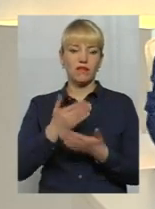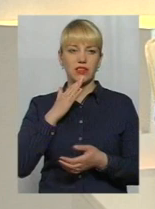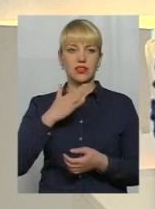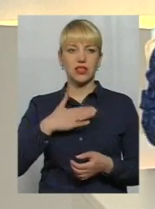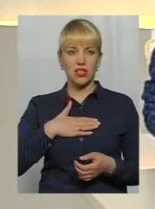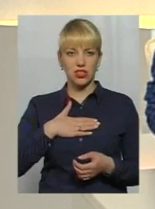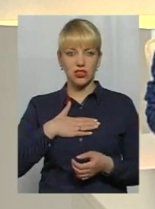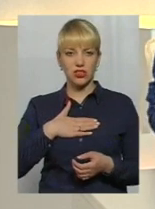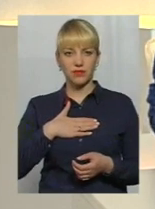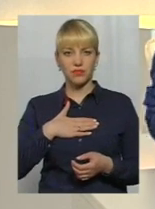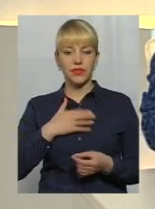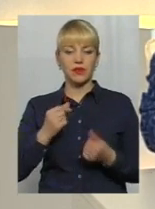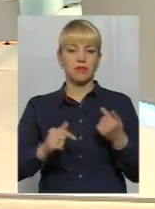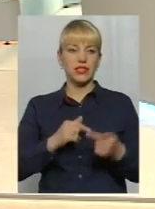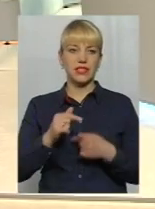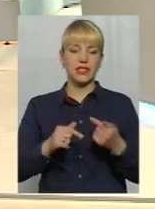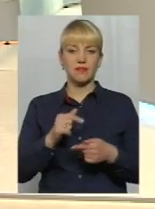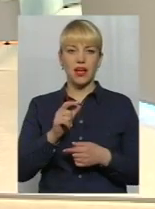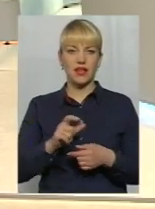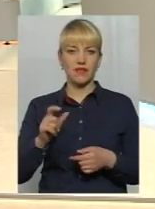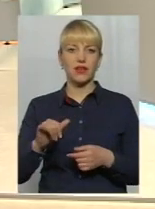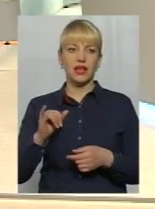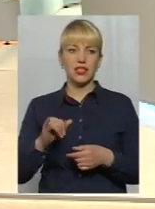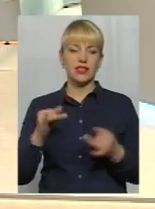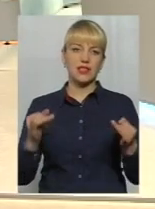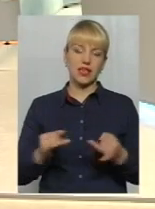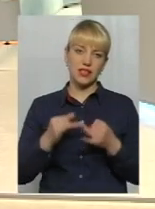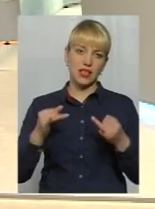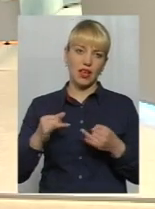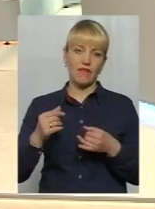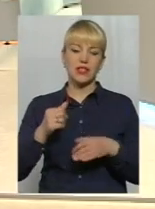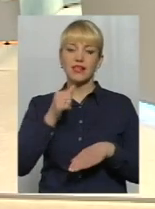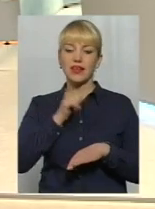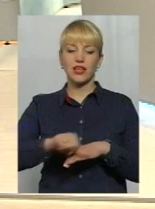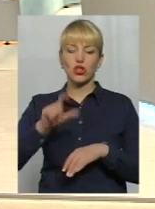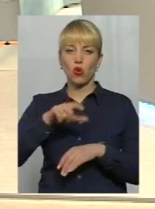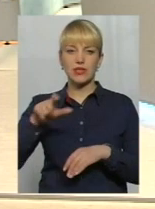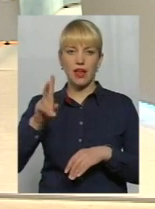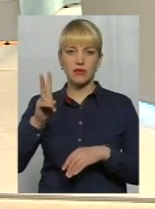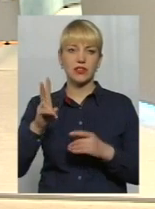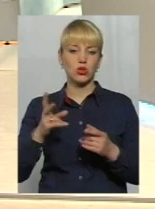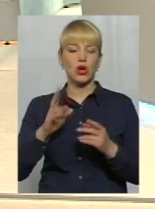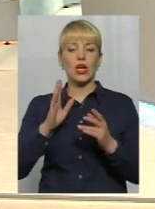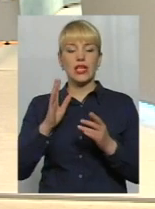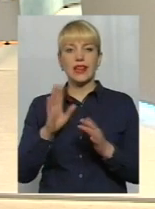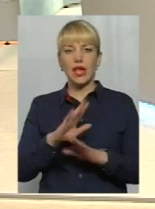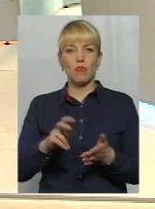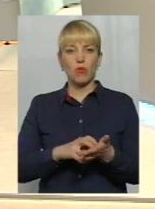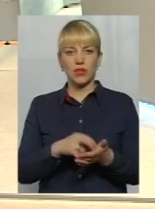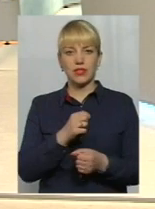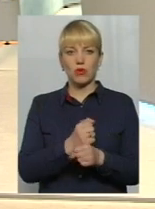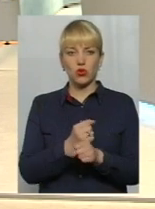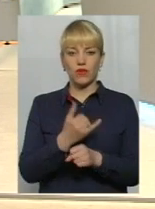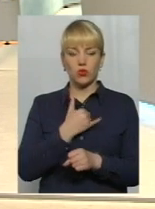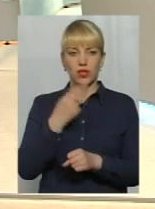бізнесменів і зацікавлені іноземці, які захочуть і не побояться працювати на Хмельниччині.